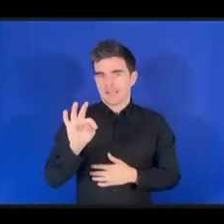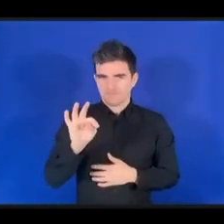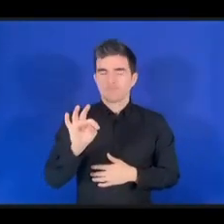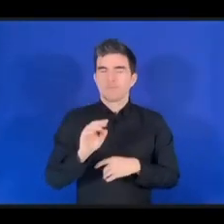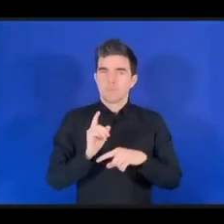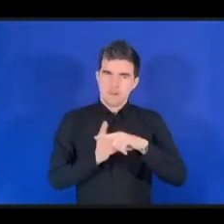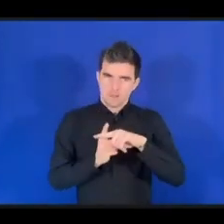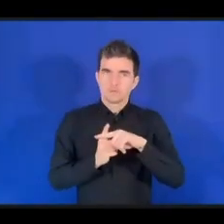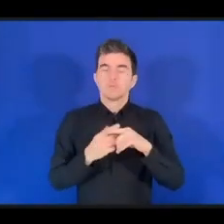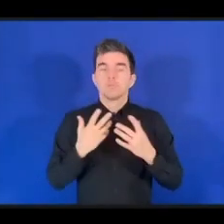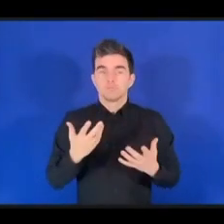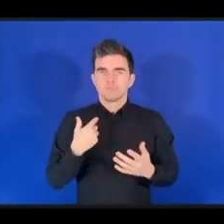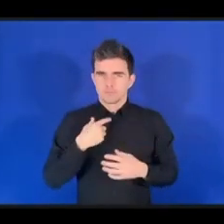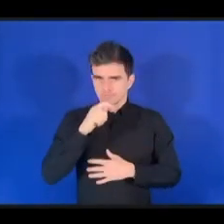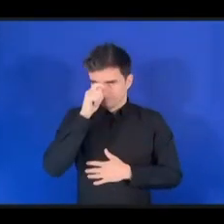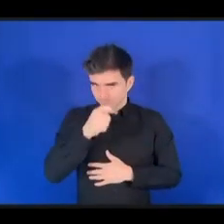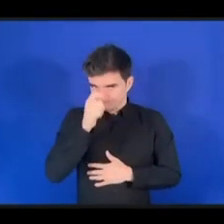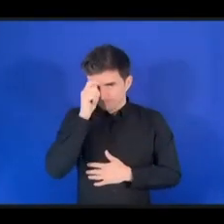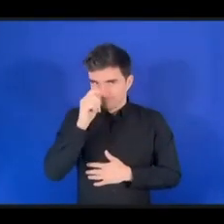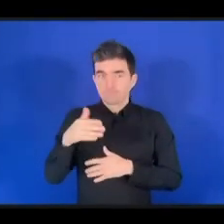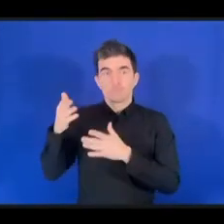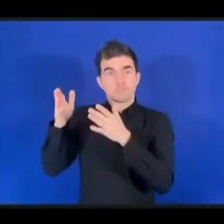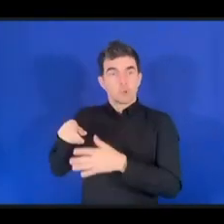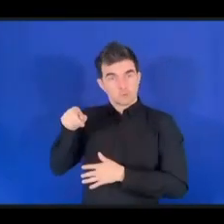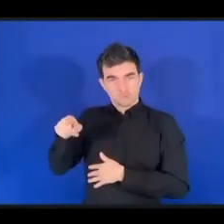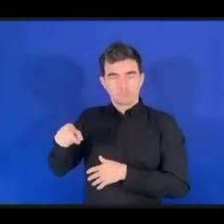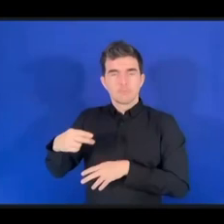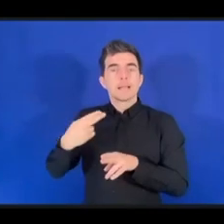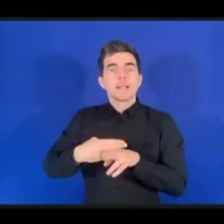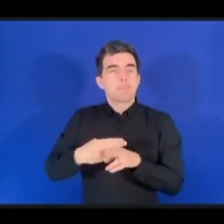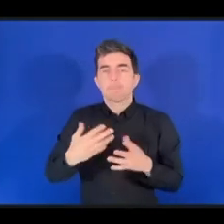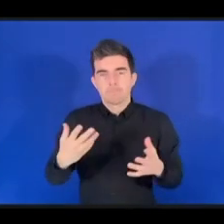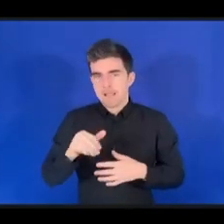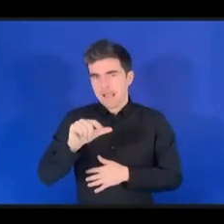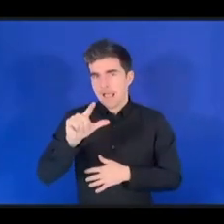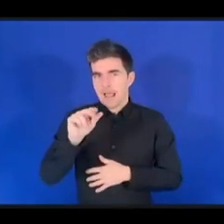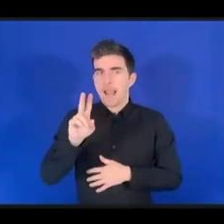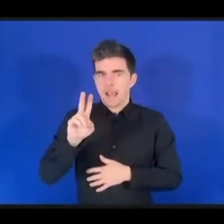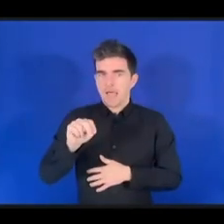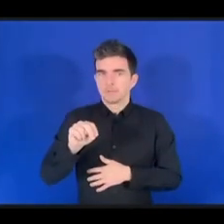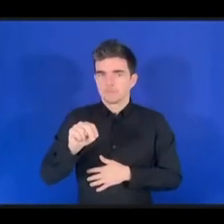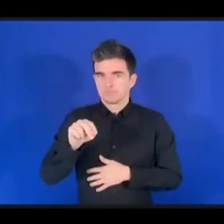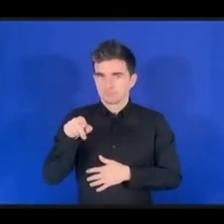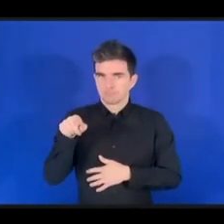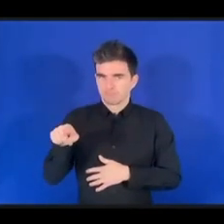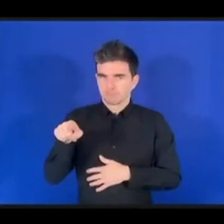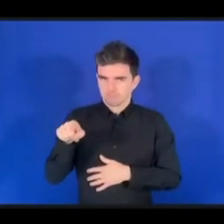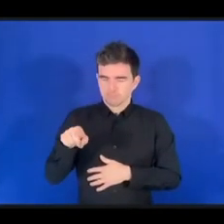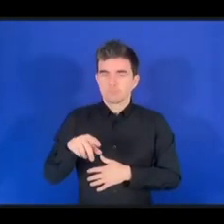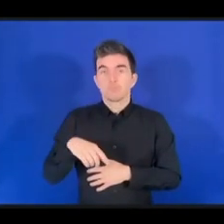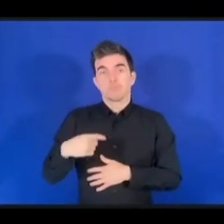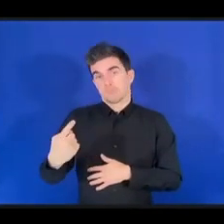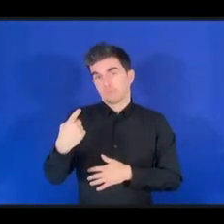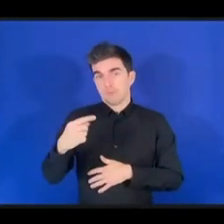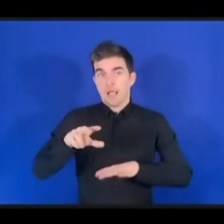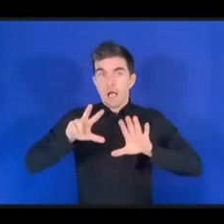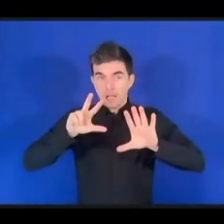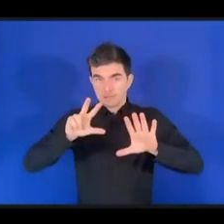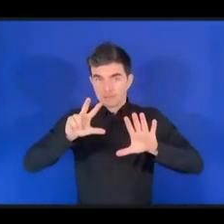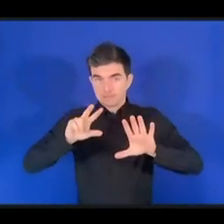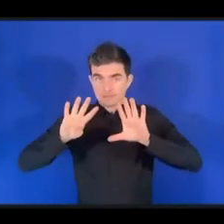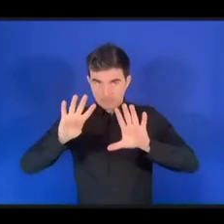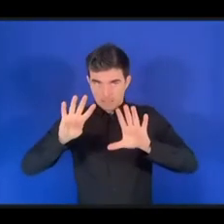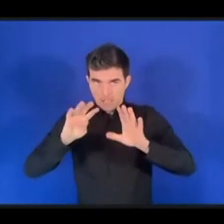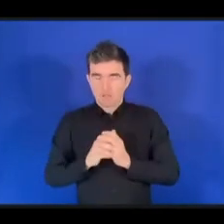1989 году Аллен Эмтиш придумала и создала Арчи. Первый поисковик в интернете. И таким